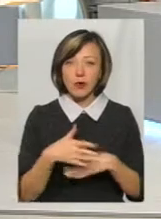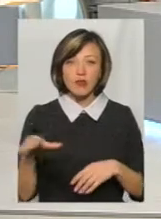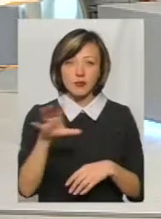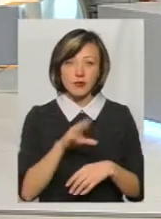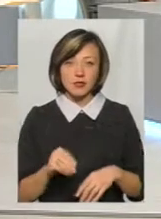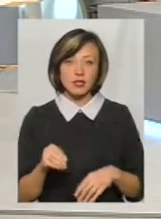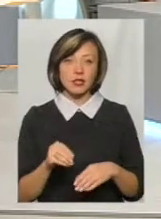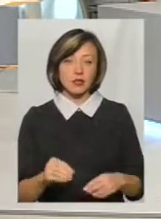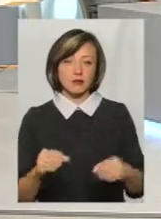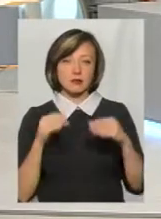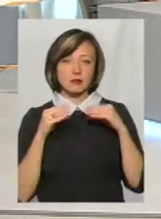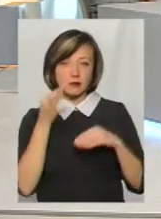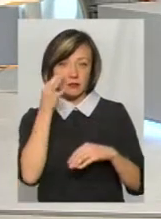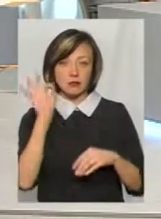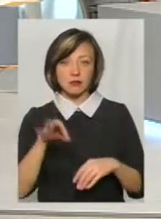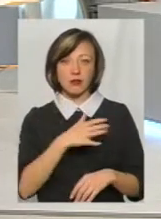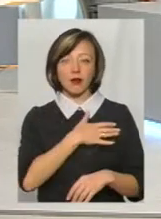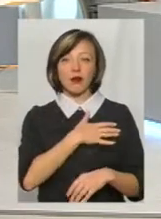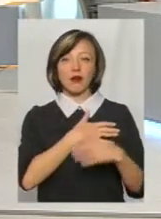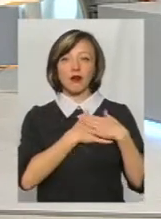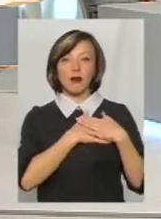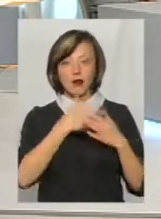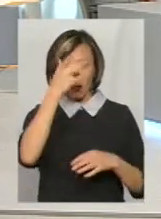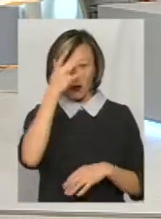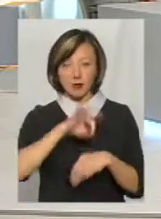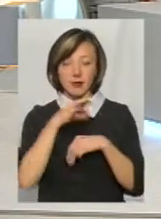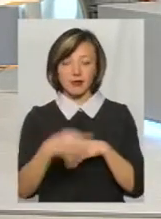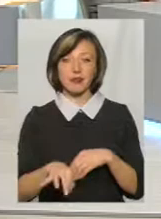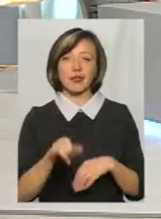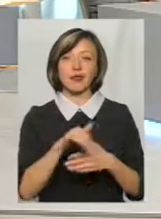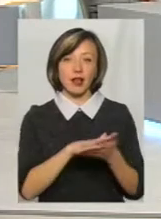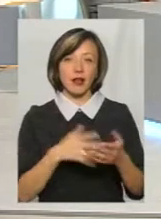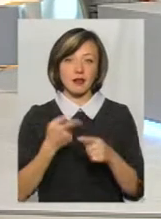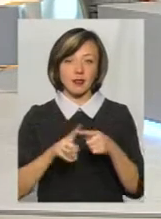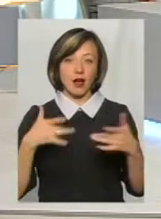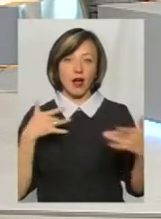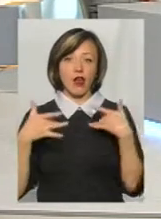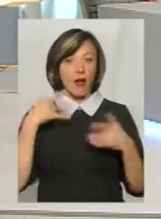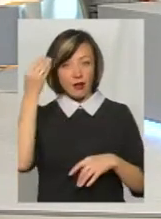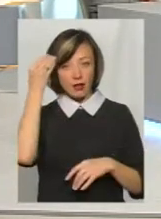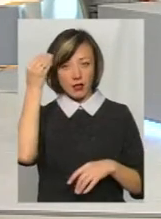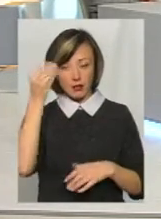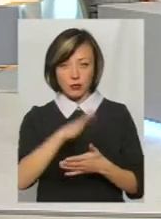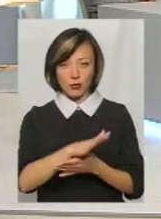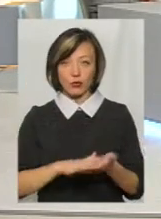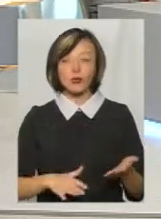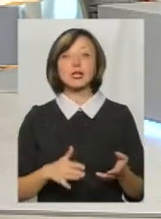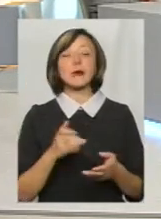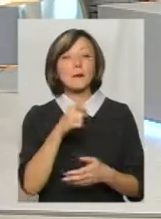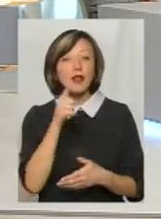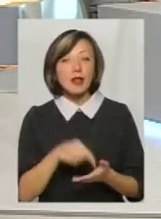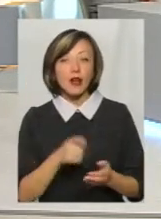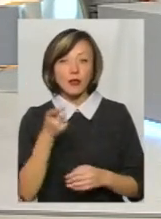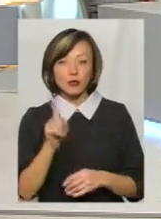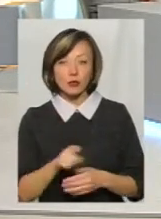в ковдрах катаються, у нас всі за серце хватаються. І далі гра такими м'язами продовжується. Тому питання в